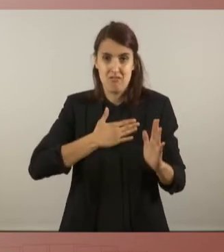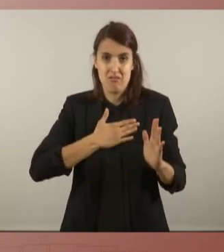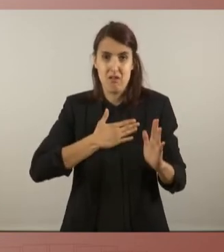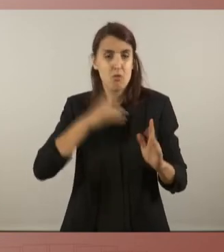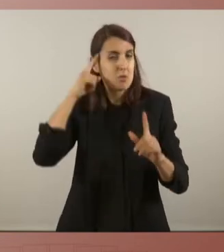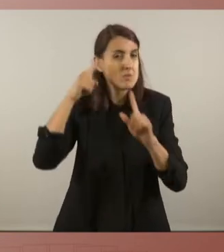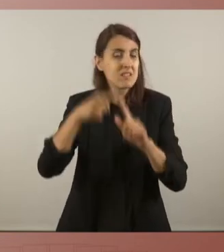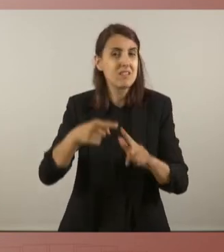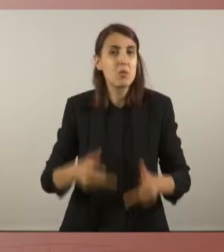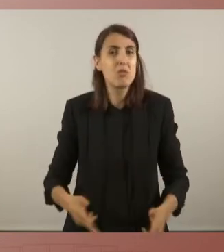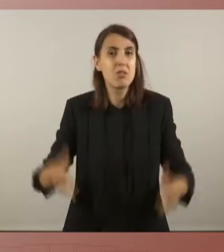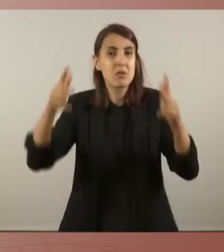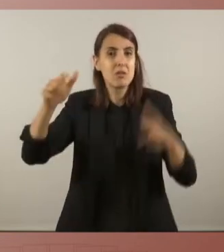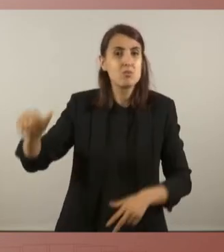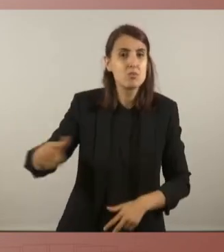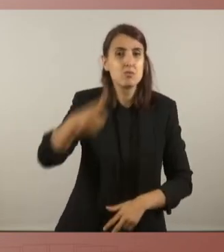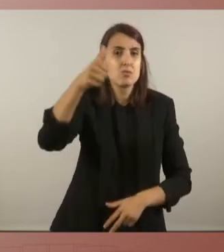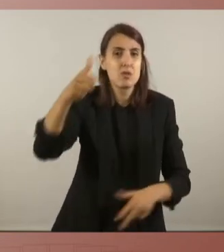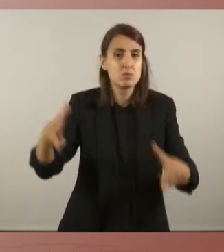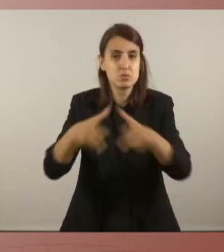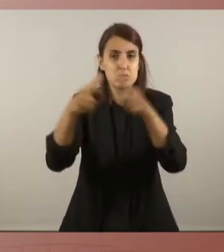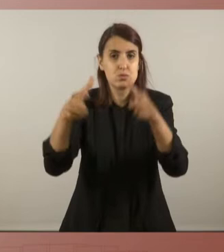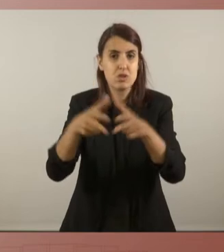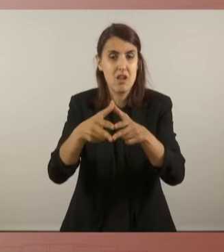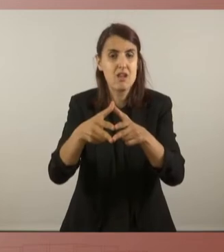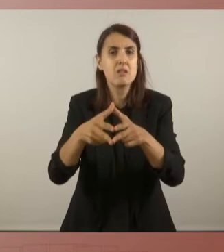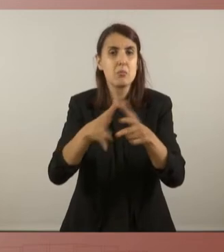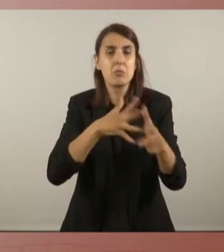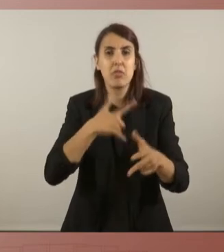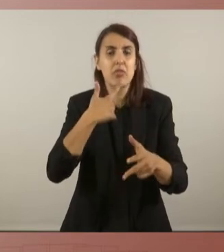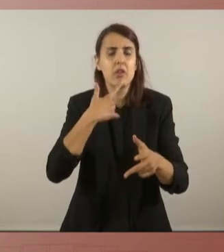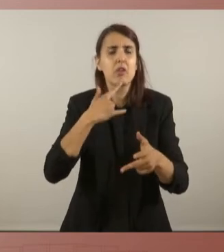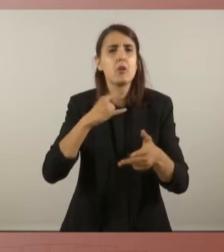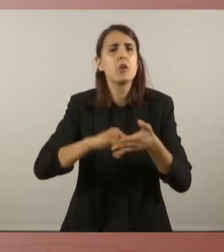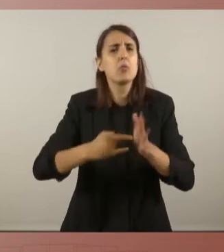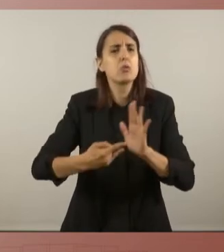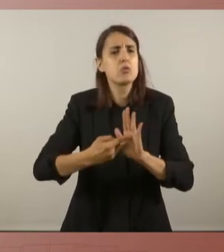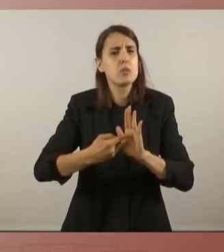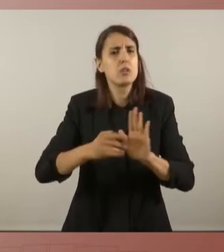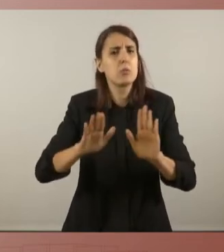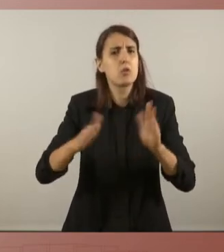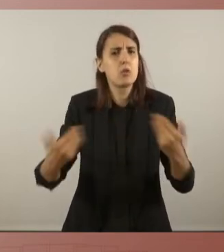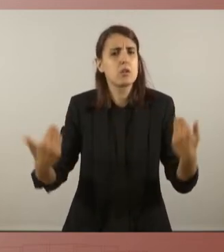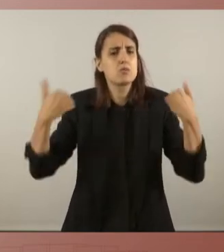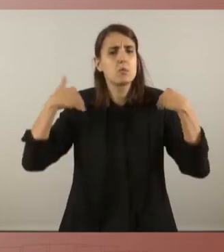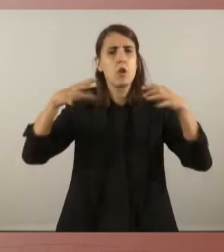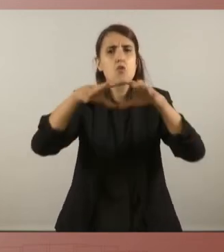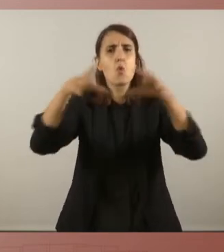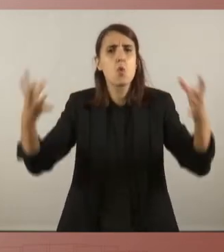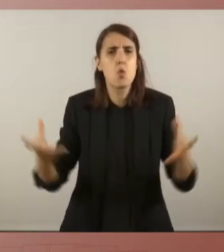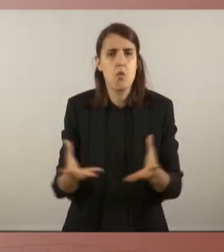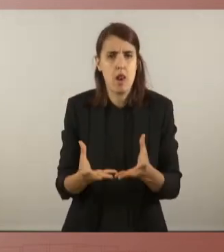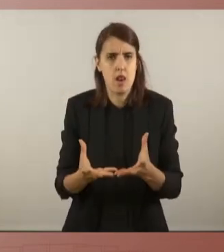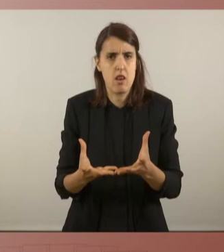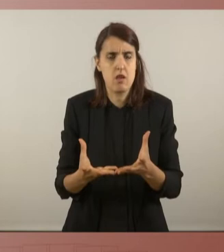'alliberament nacional i social és també un projecte amb responsabilitat global i, per tant,